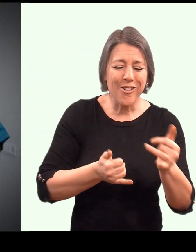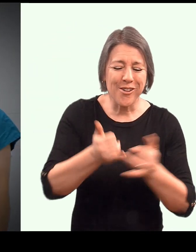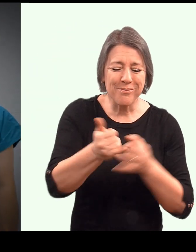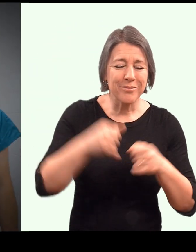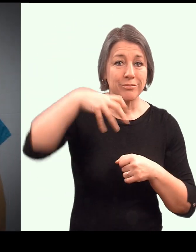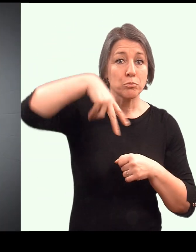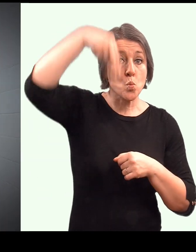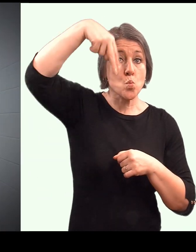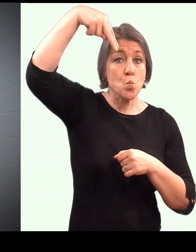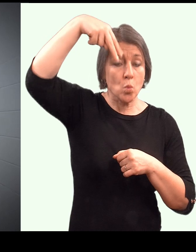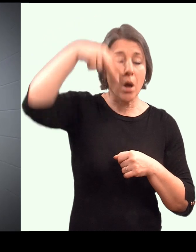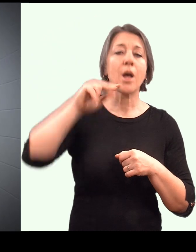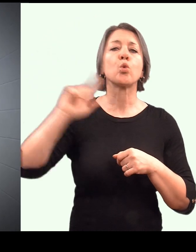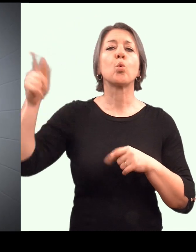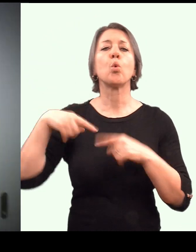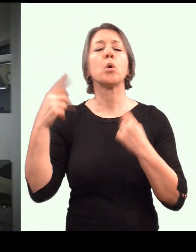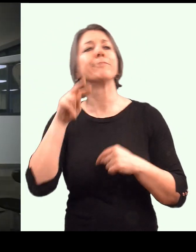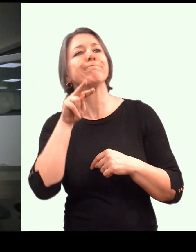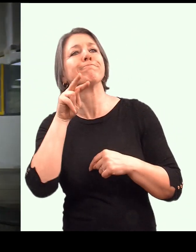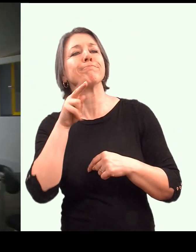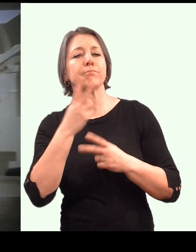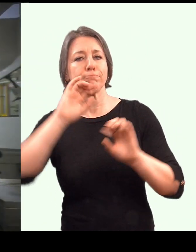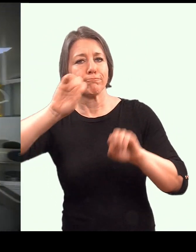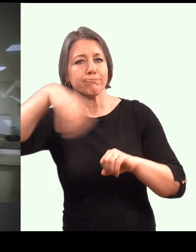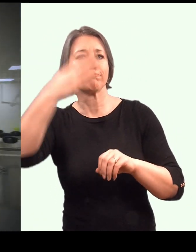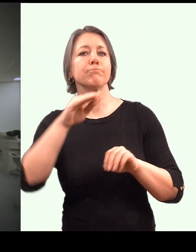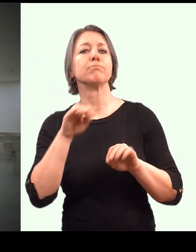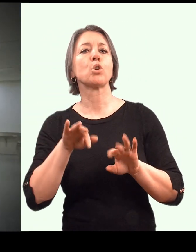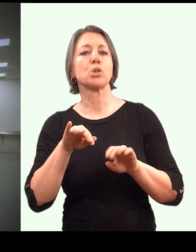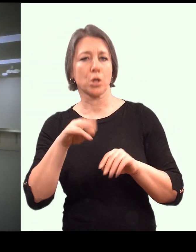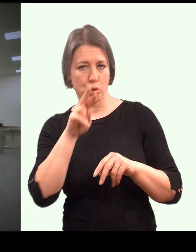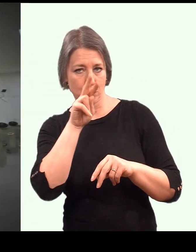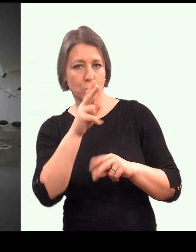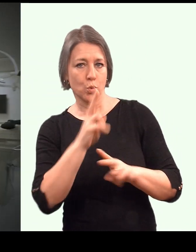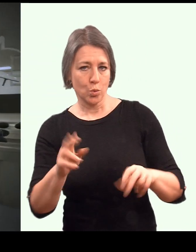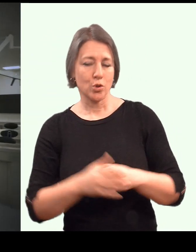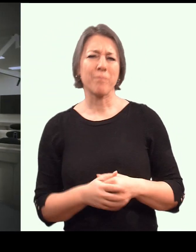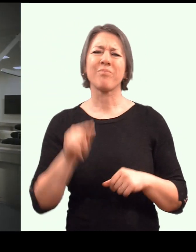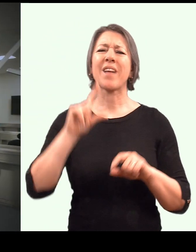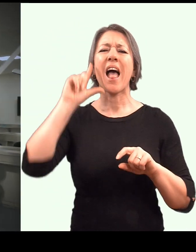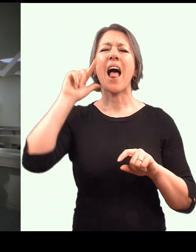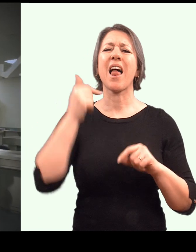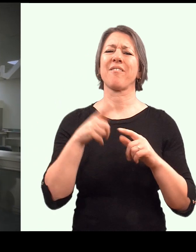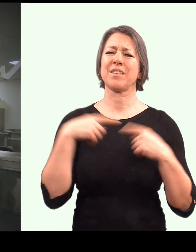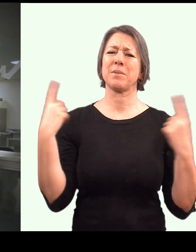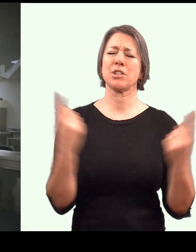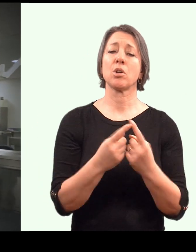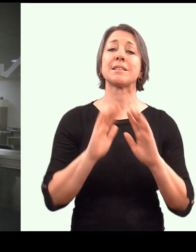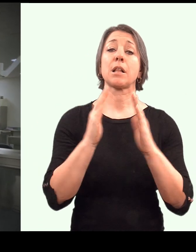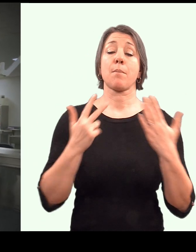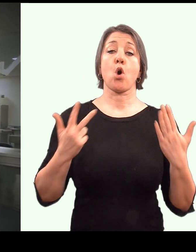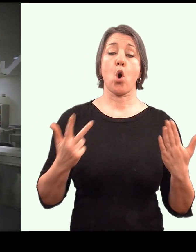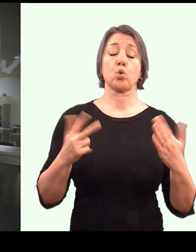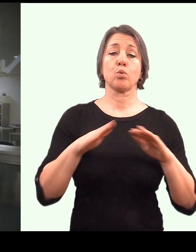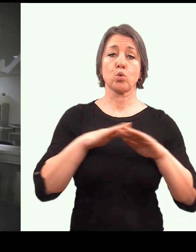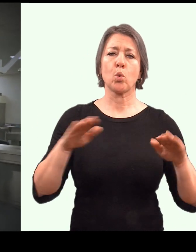leze přenést do jiných místností. A zde v této hlavní místnosti máme osm pevných a čtyři pohyblivé stoly.